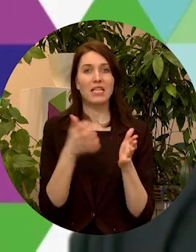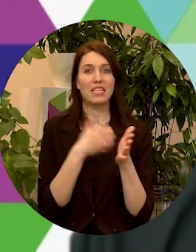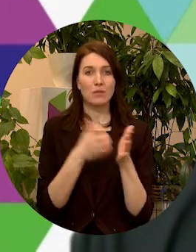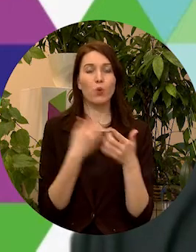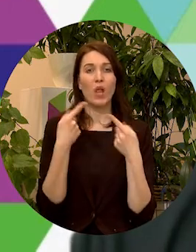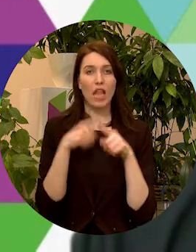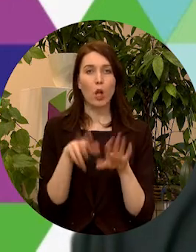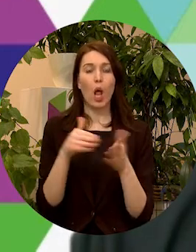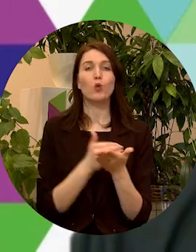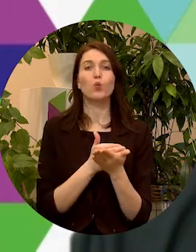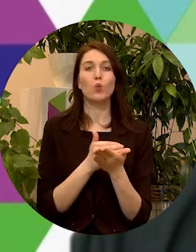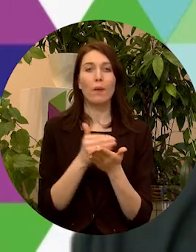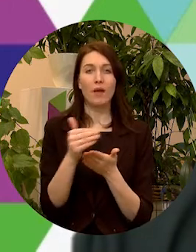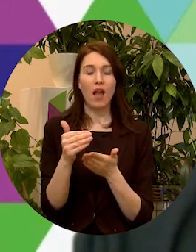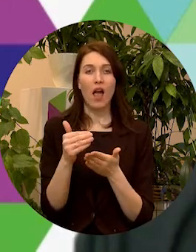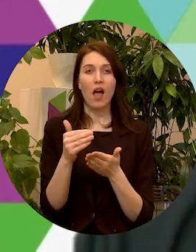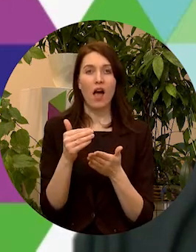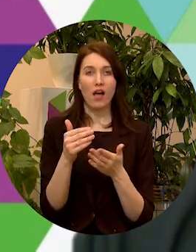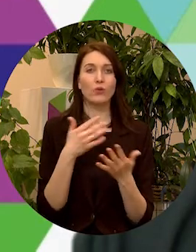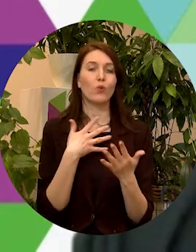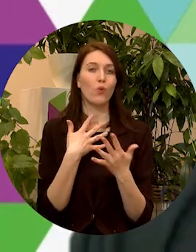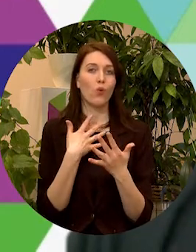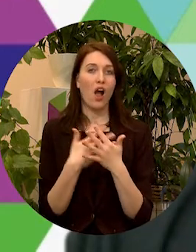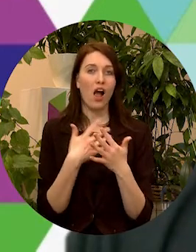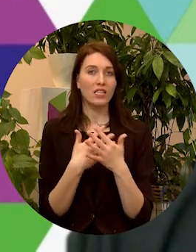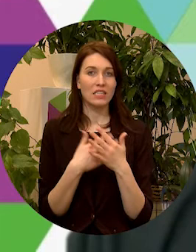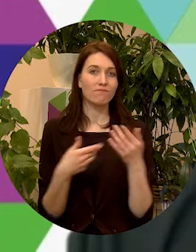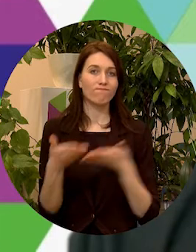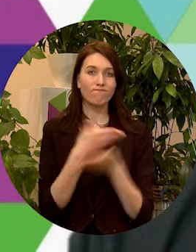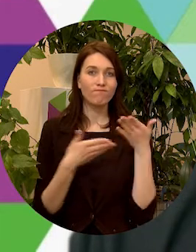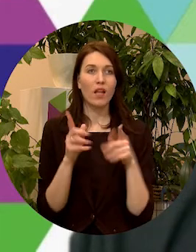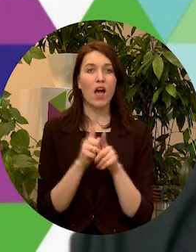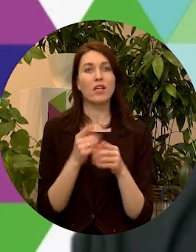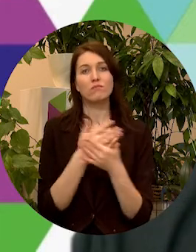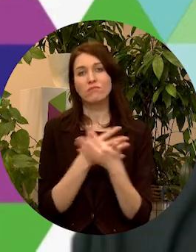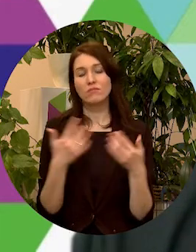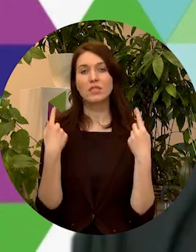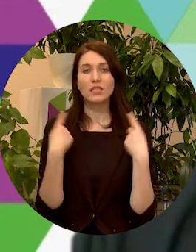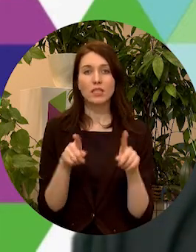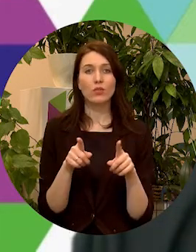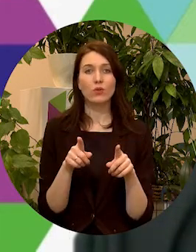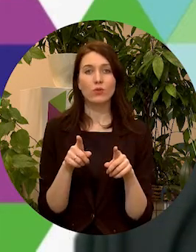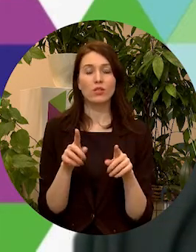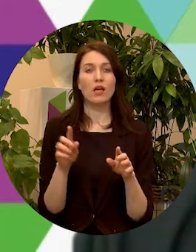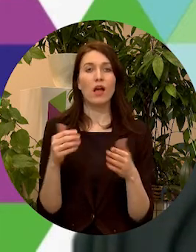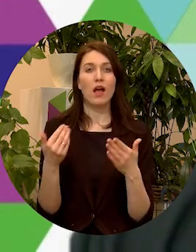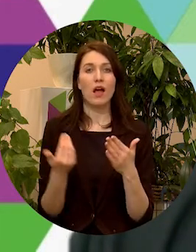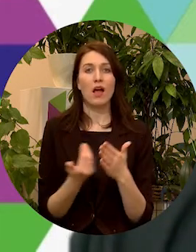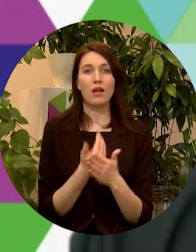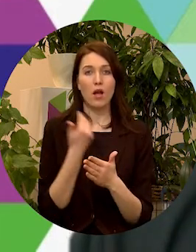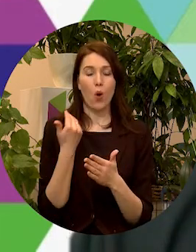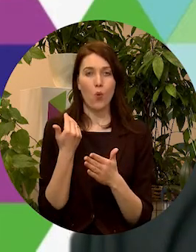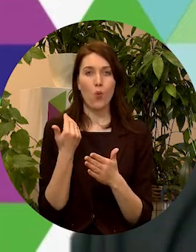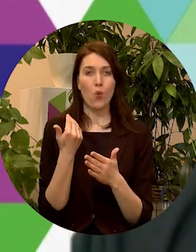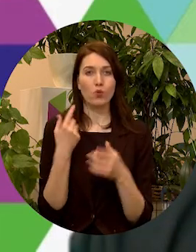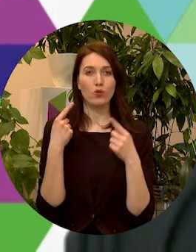interaktivitāti un dažādas citas jaunas rīkas, kas ir pieejami, lai